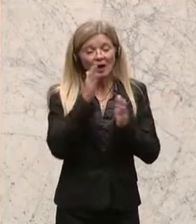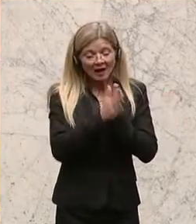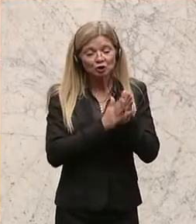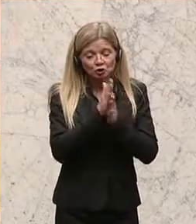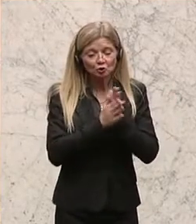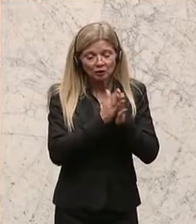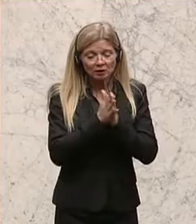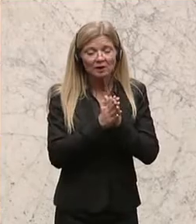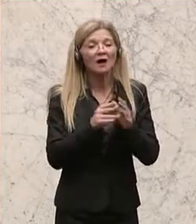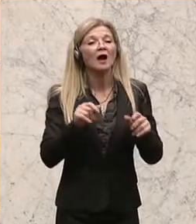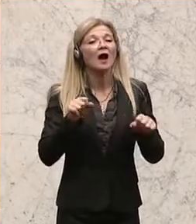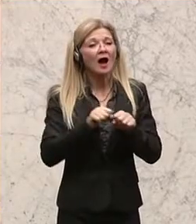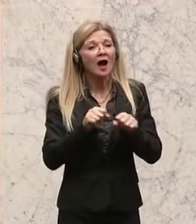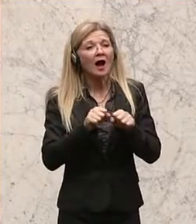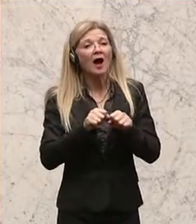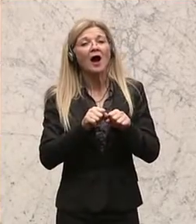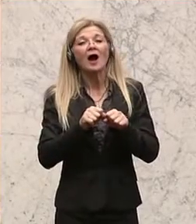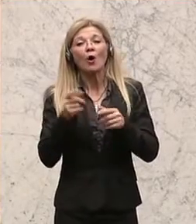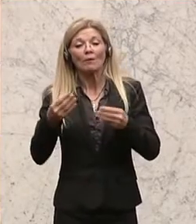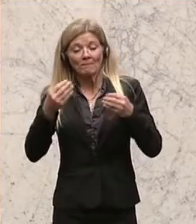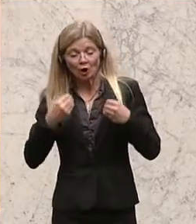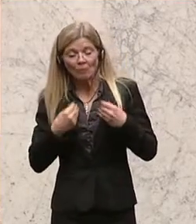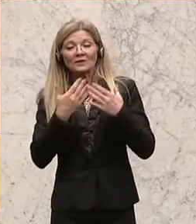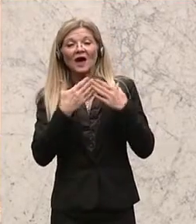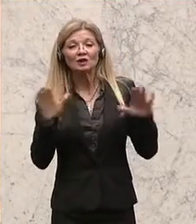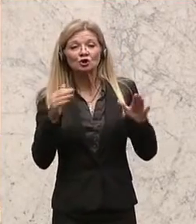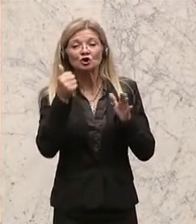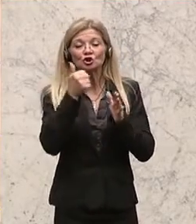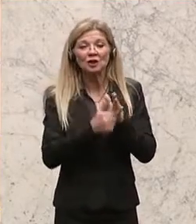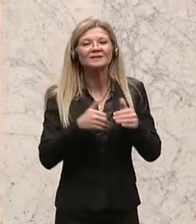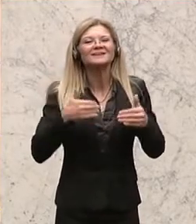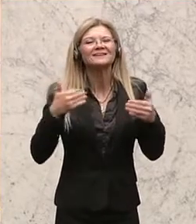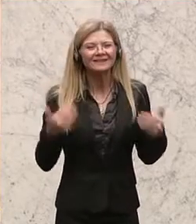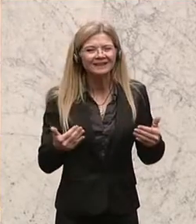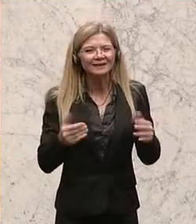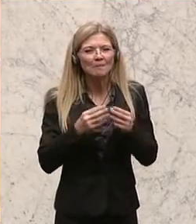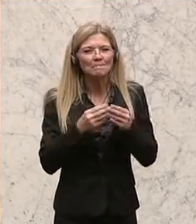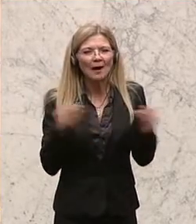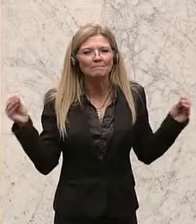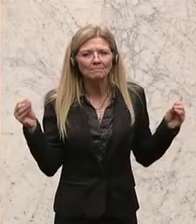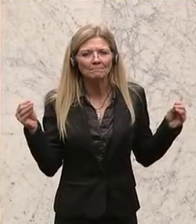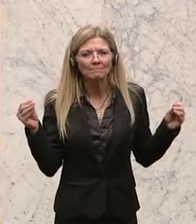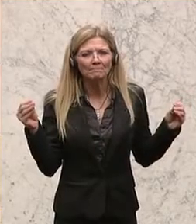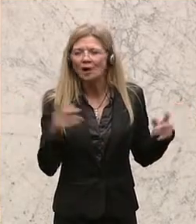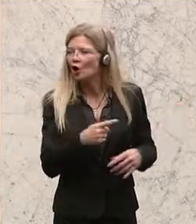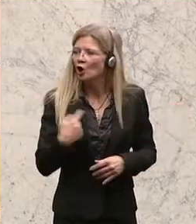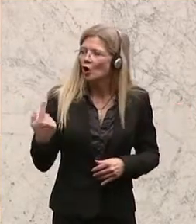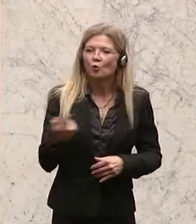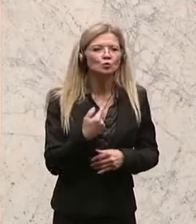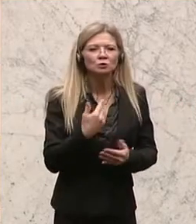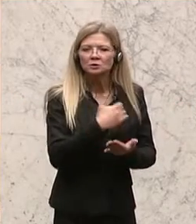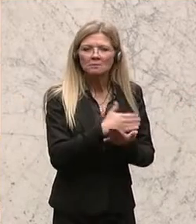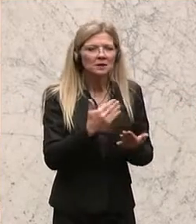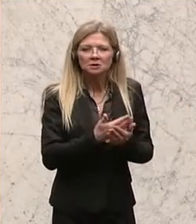Asylwerber, auch Asylstatus erreicht haben, dann sind sie weg. In unserem Bezirk bleibt niemand.